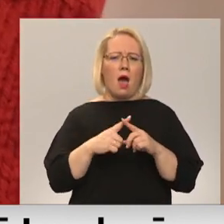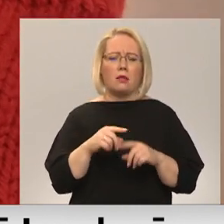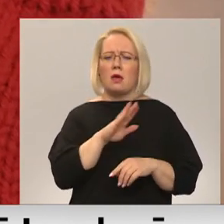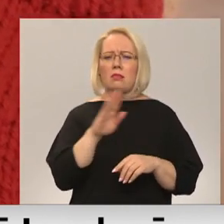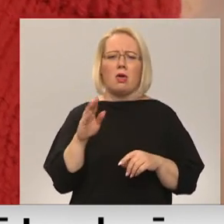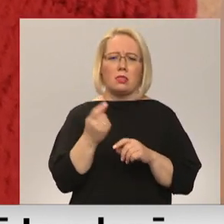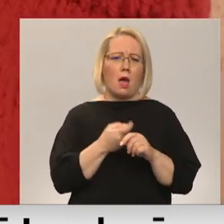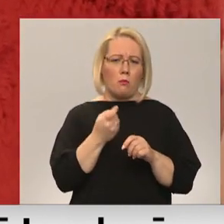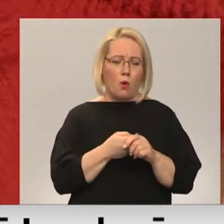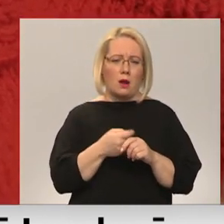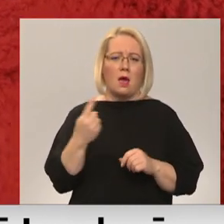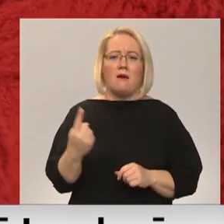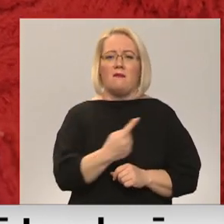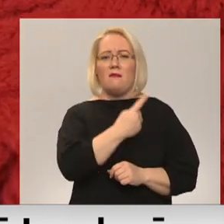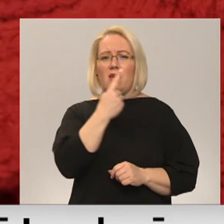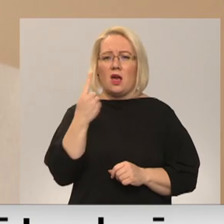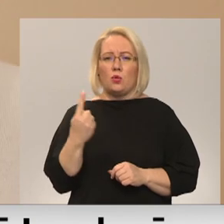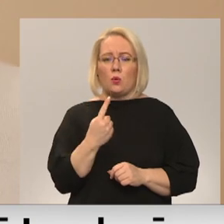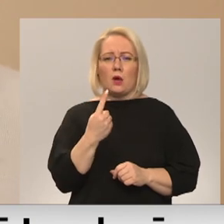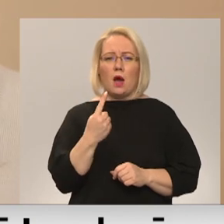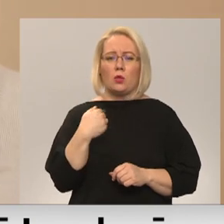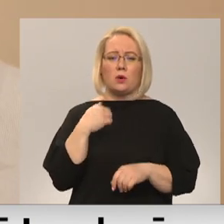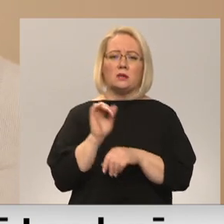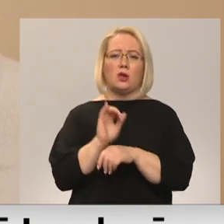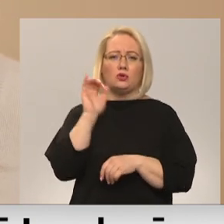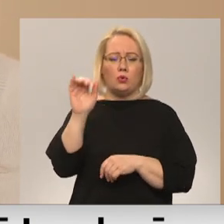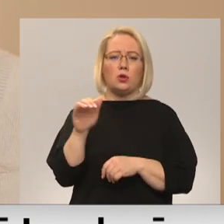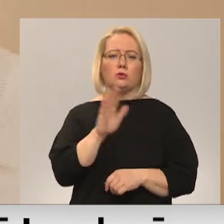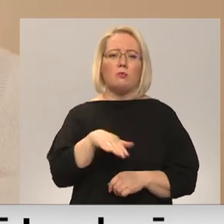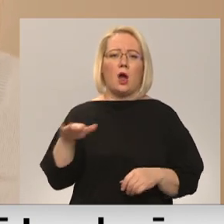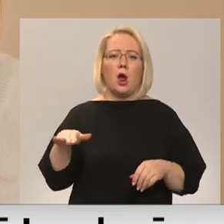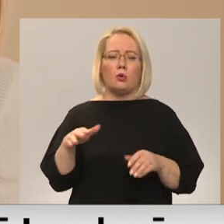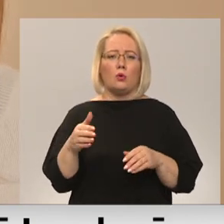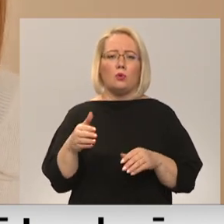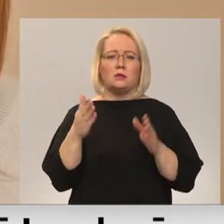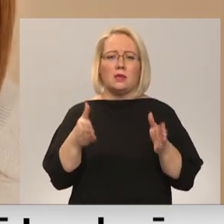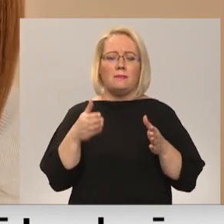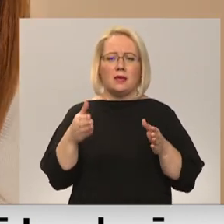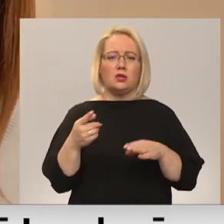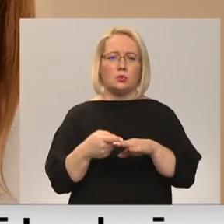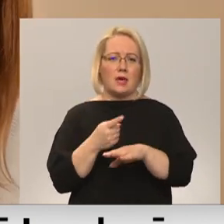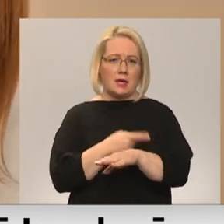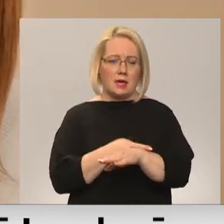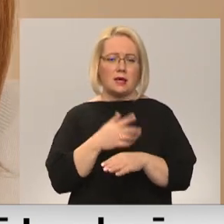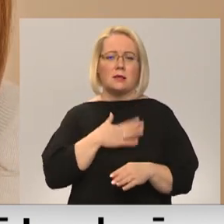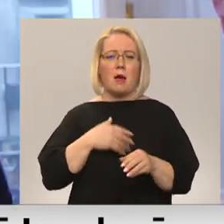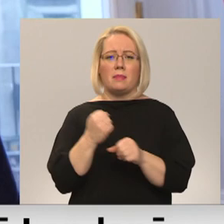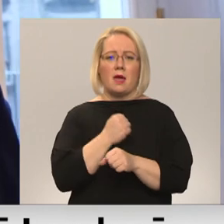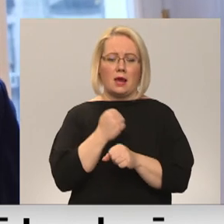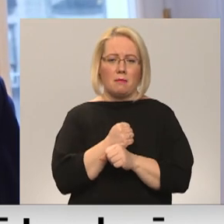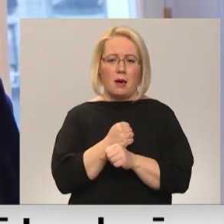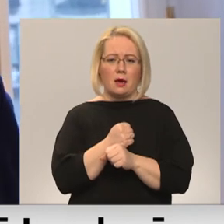borē. Un tad vienu gadu aizsūtīju uz bēru slimnīcu zaķītas arī labdarībā.